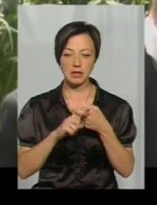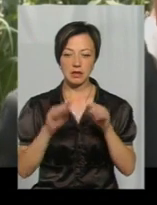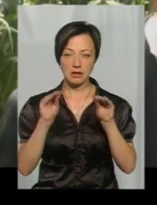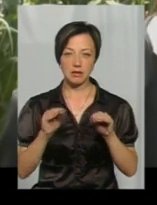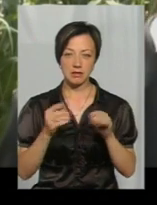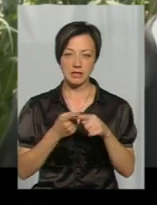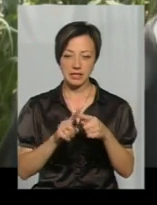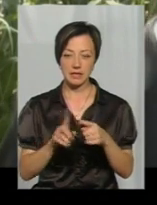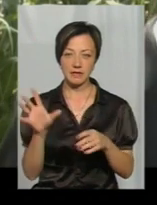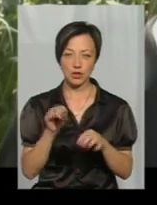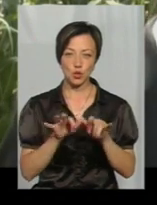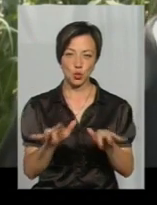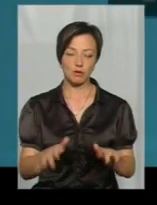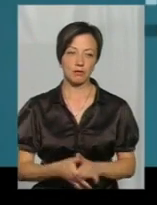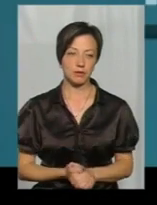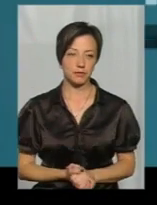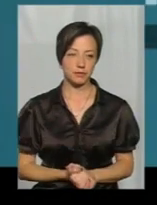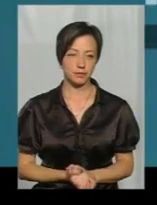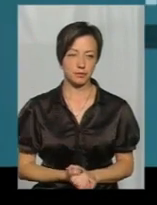жуків.